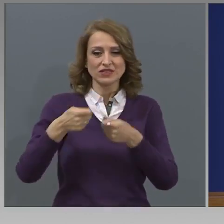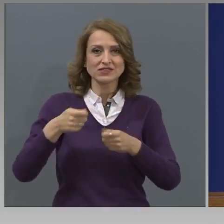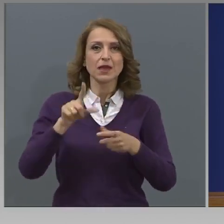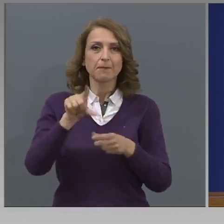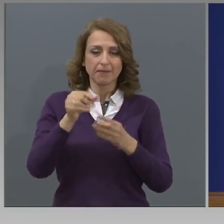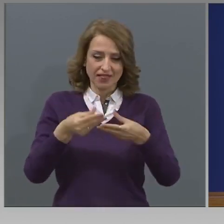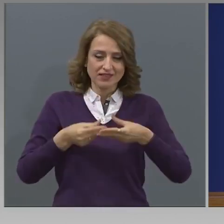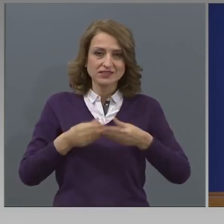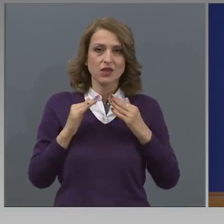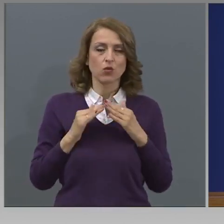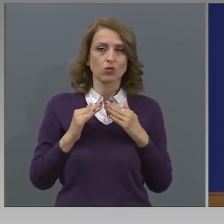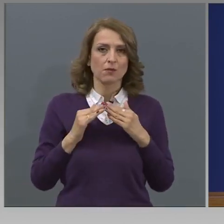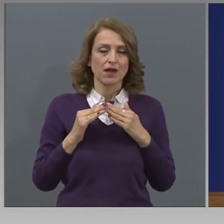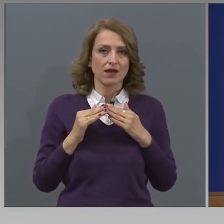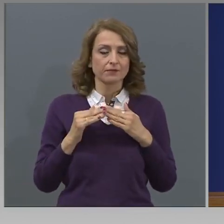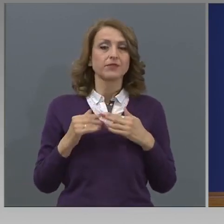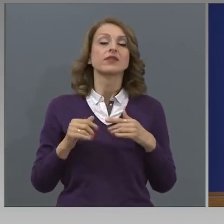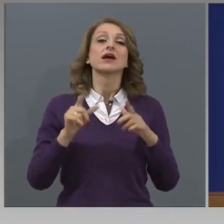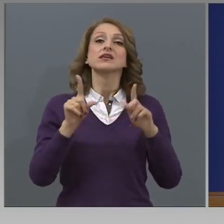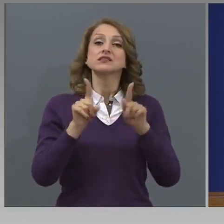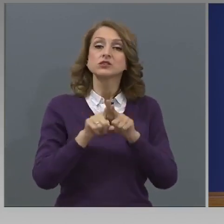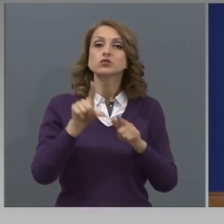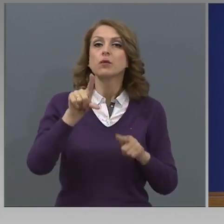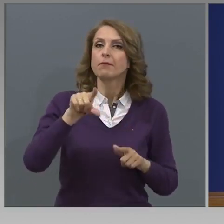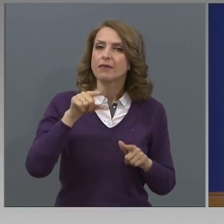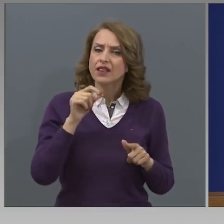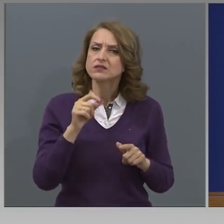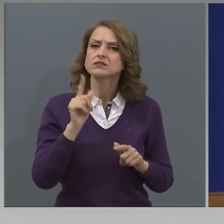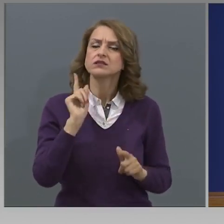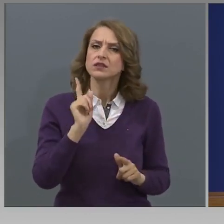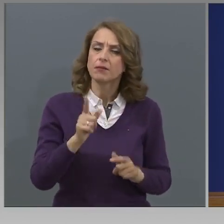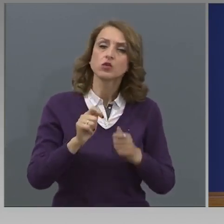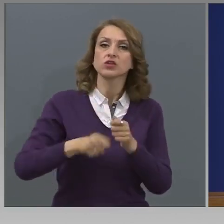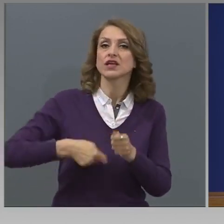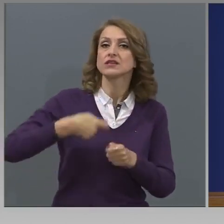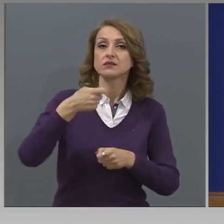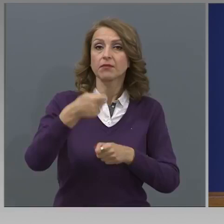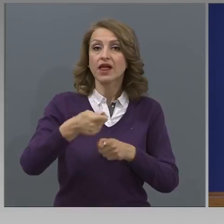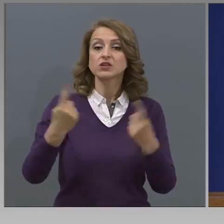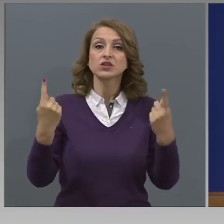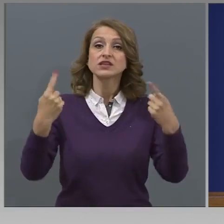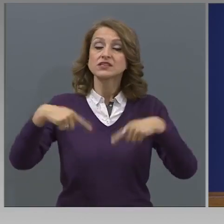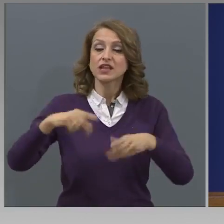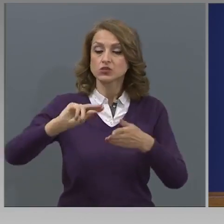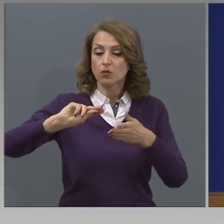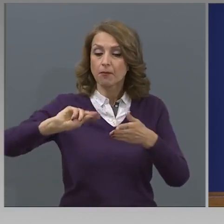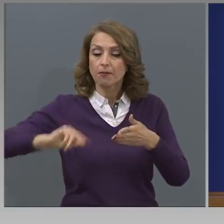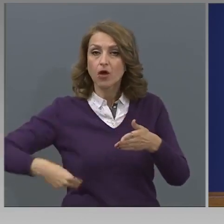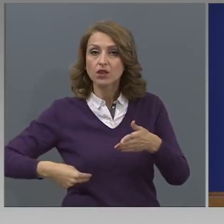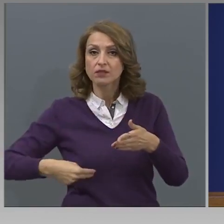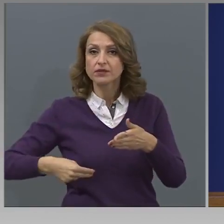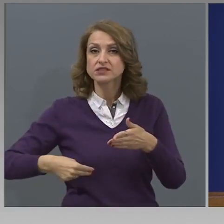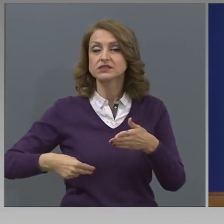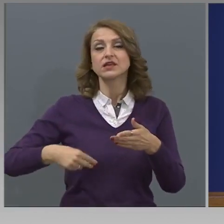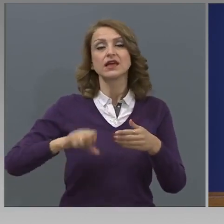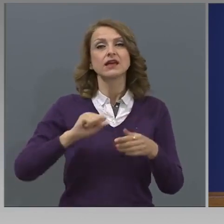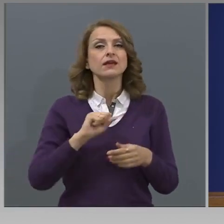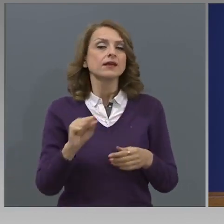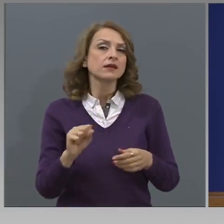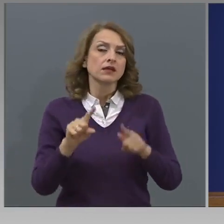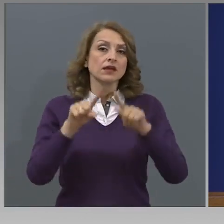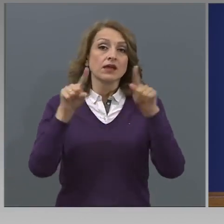Пенсиите, освен това, по изключение, ще могат да се изплащат и на срещу подпис и съответно срещу